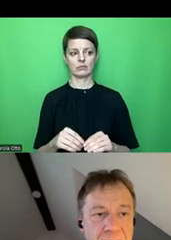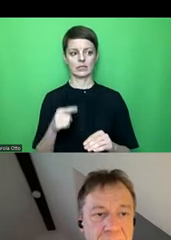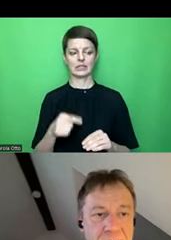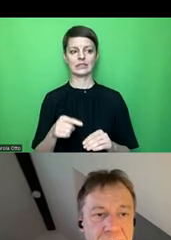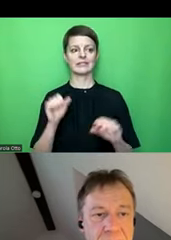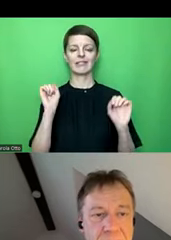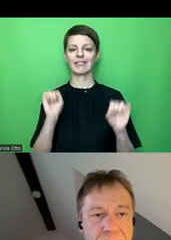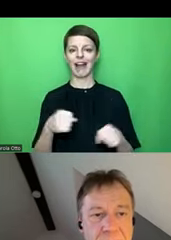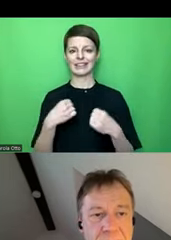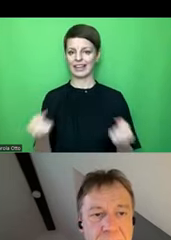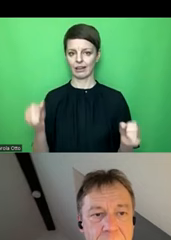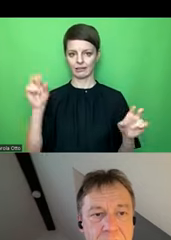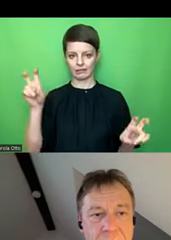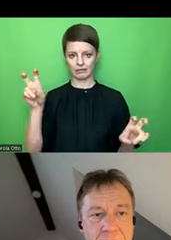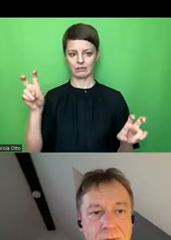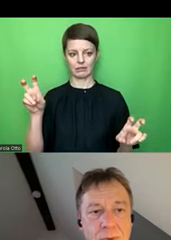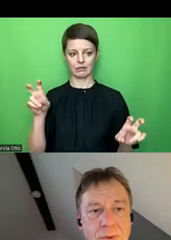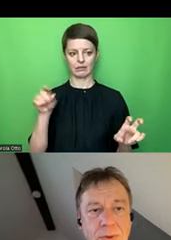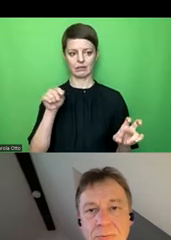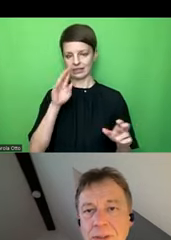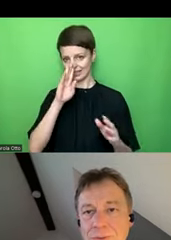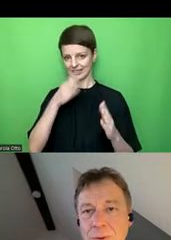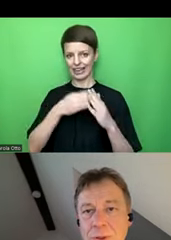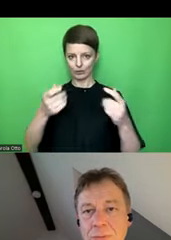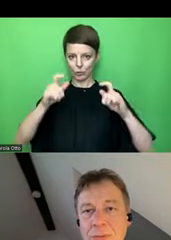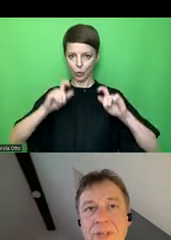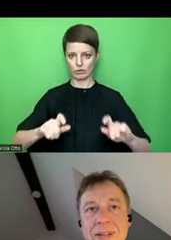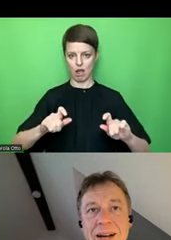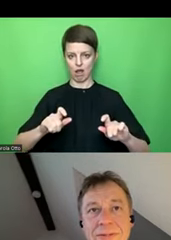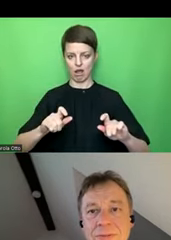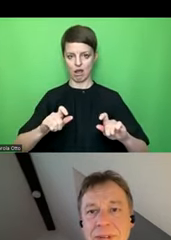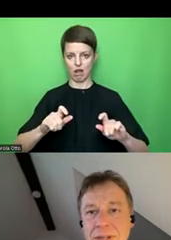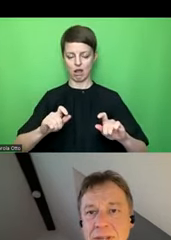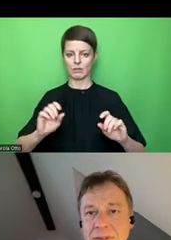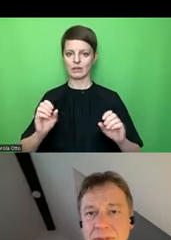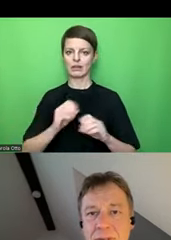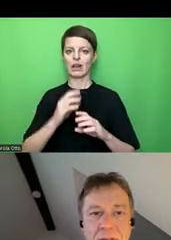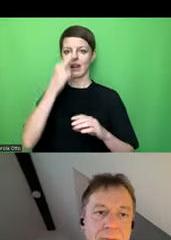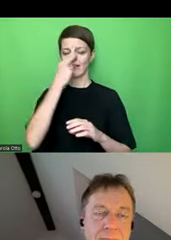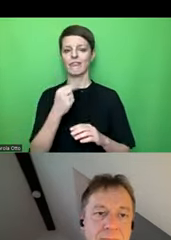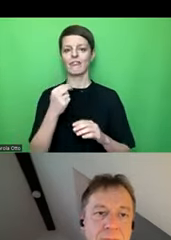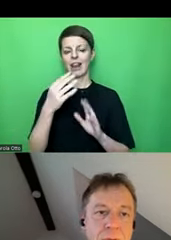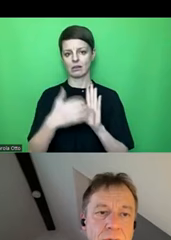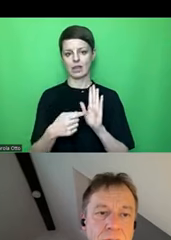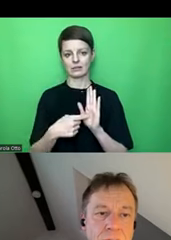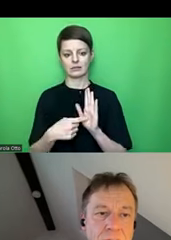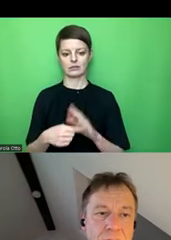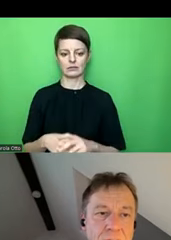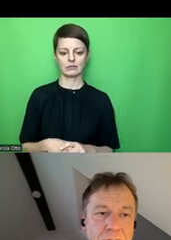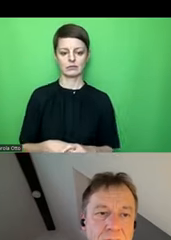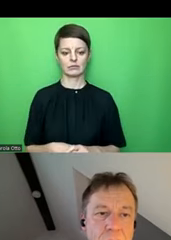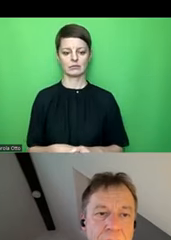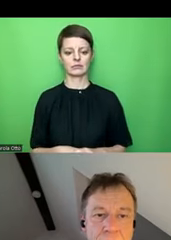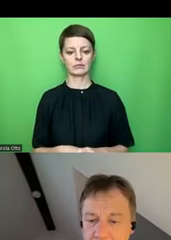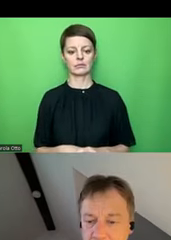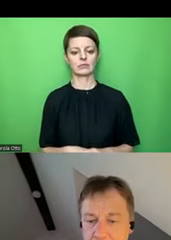Kann nicht sein, wenn ich das jetzt praktisch direkt drunter machen würde und mit dem klaren Fehlertext, Auswahl aufgehoben, dann könnte ich das